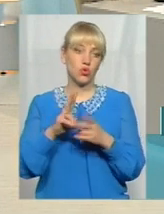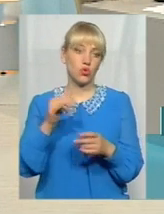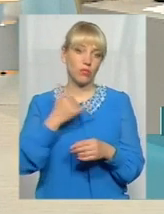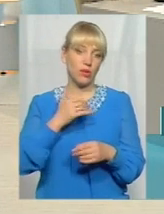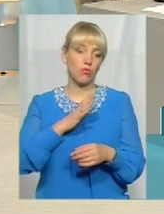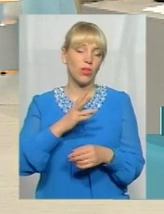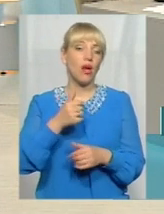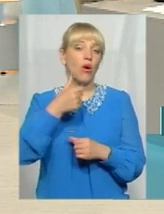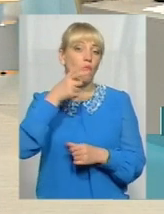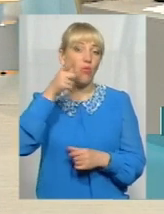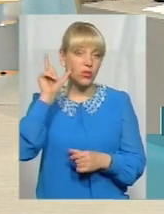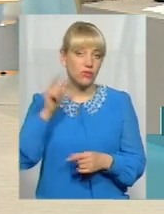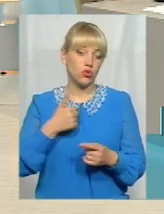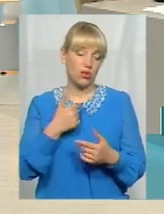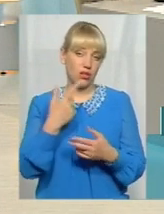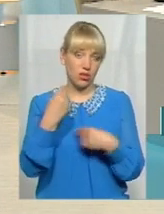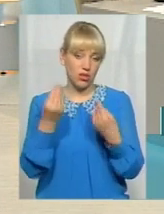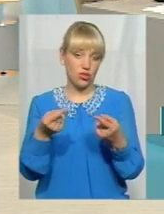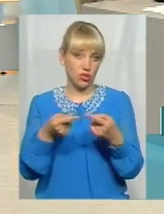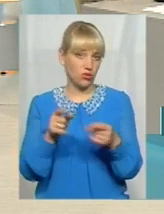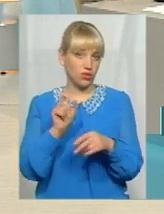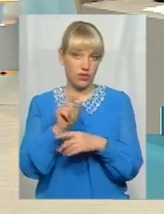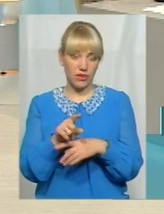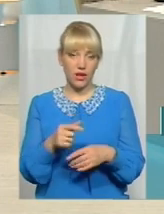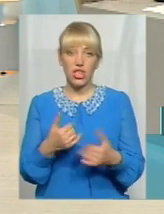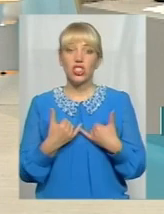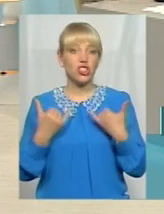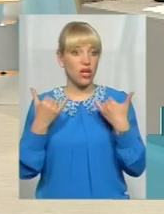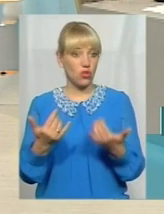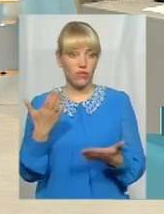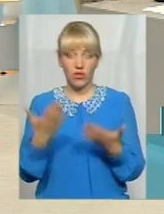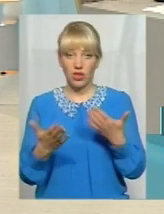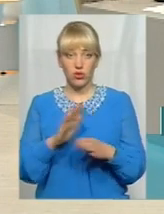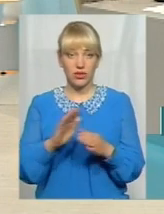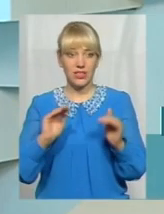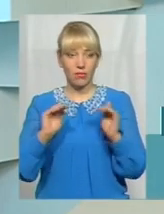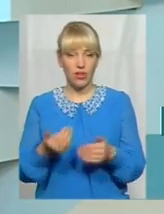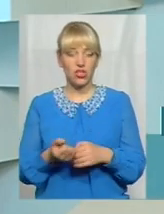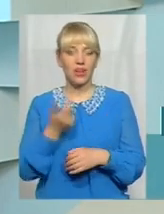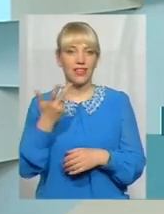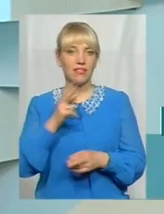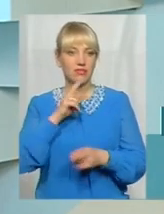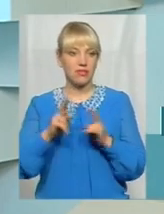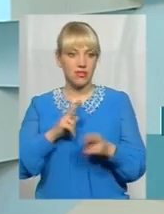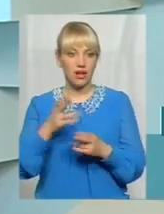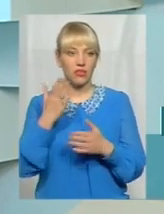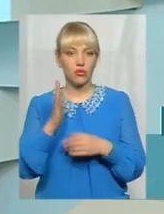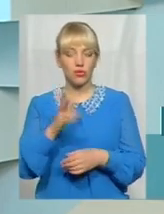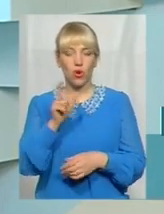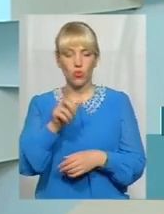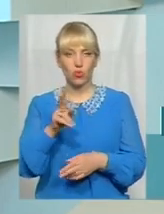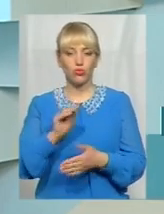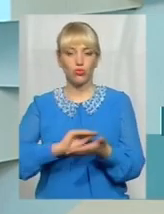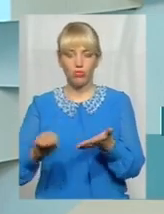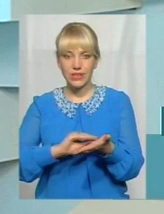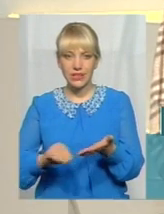усіма перевізниками, і я їм чітко поставив задачу. Шановні, якщо не зменшиться кількість скарб, і що мені будуть люди писати